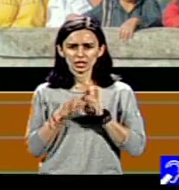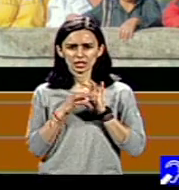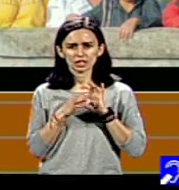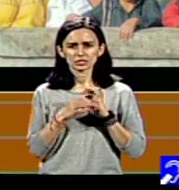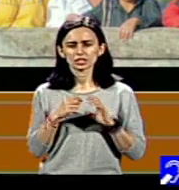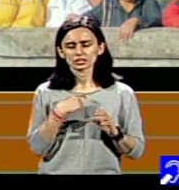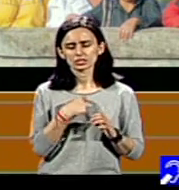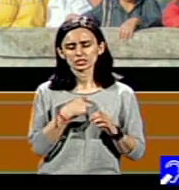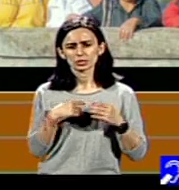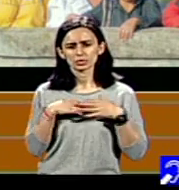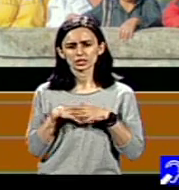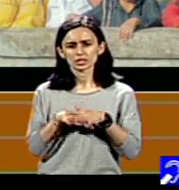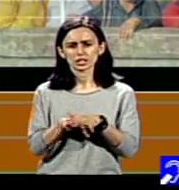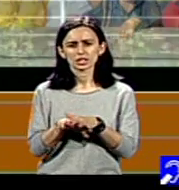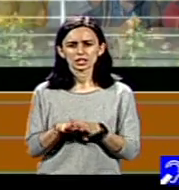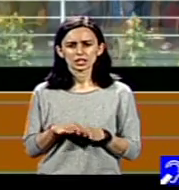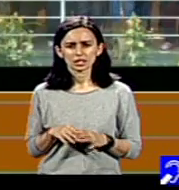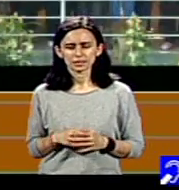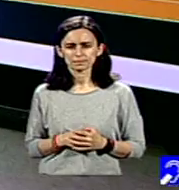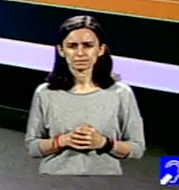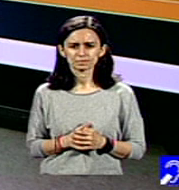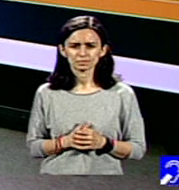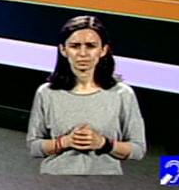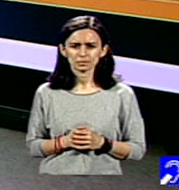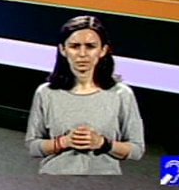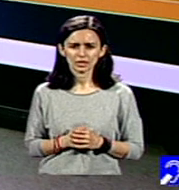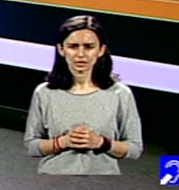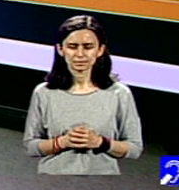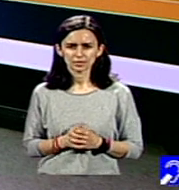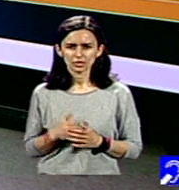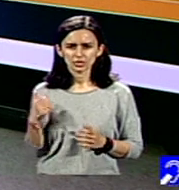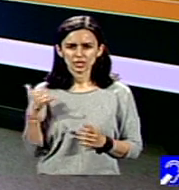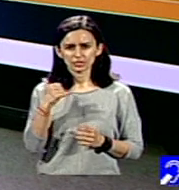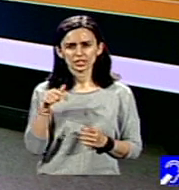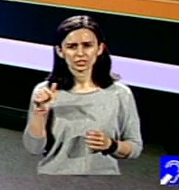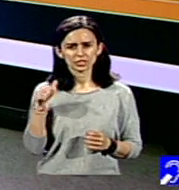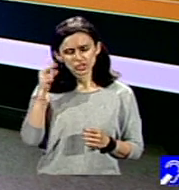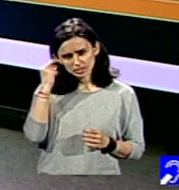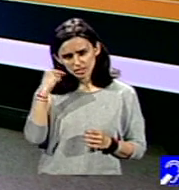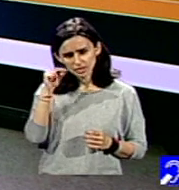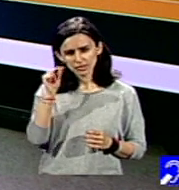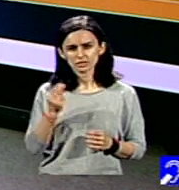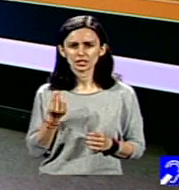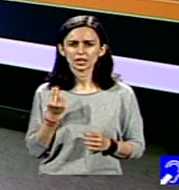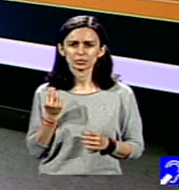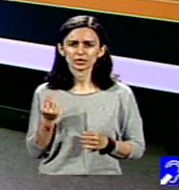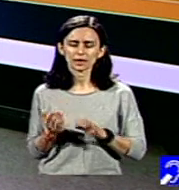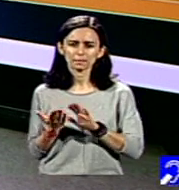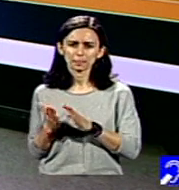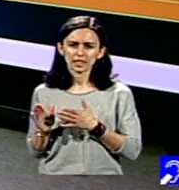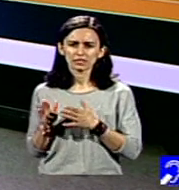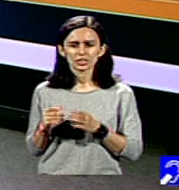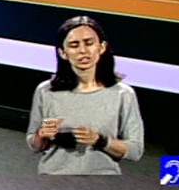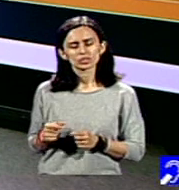pot integra într-un colectiv. Și vine din fericire și această veste bună pe care ne-ai dat-o, repornește unitatea